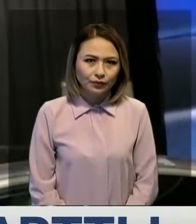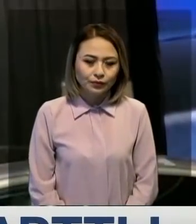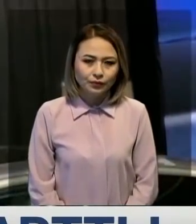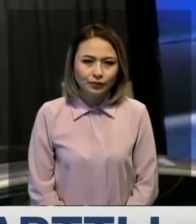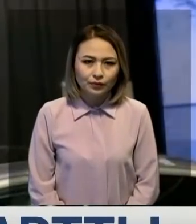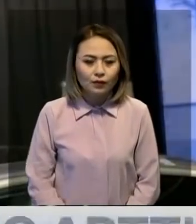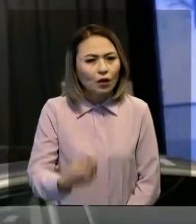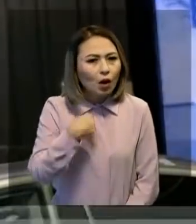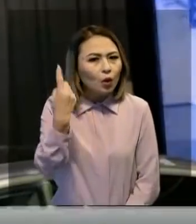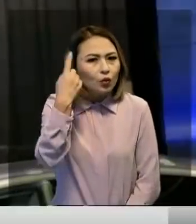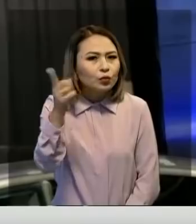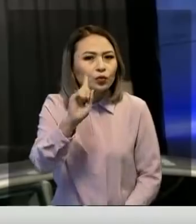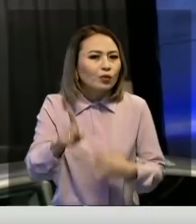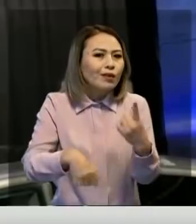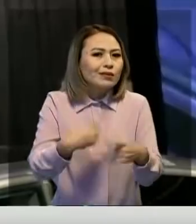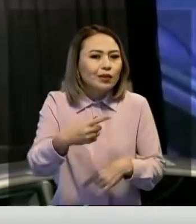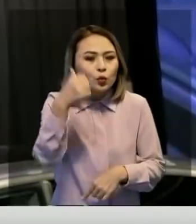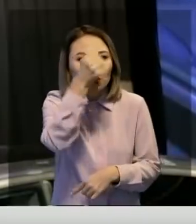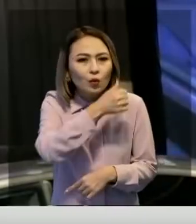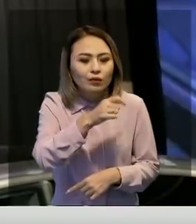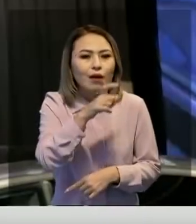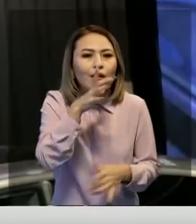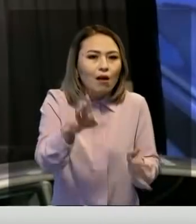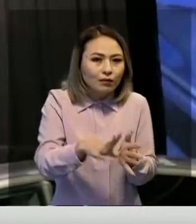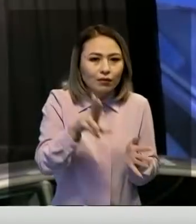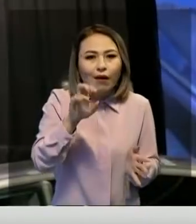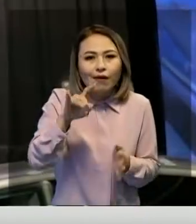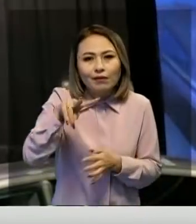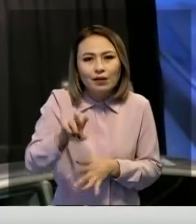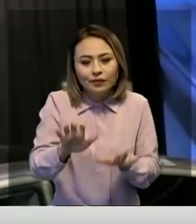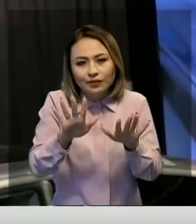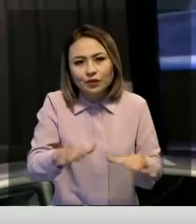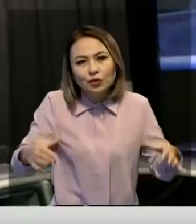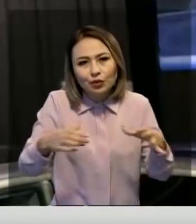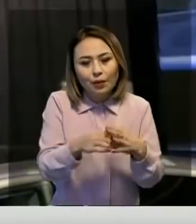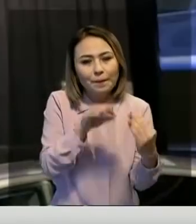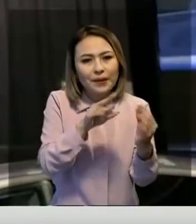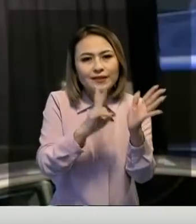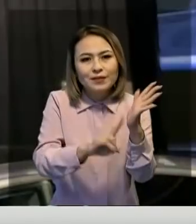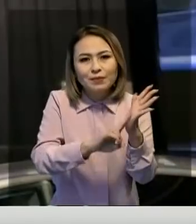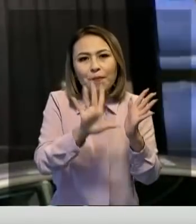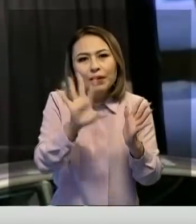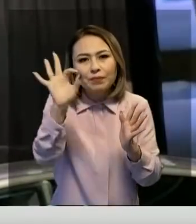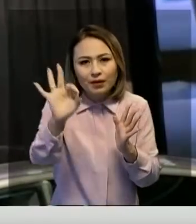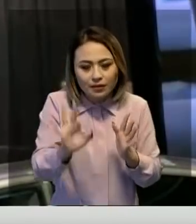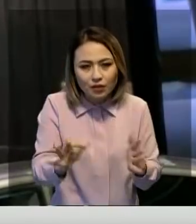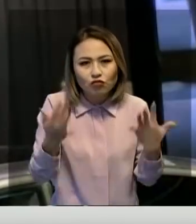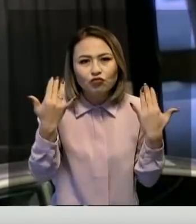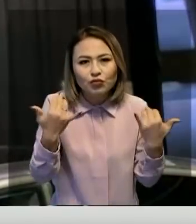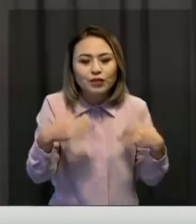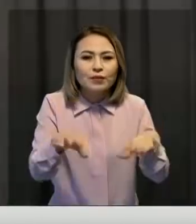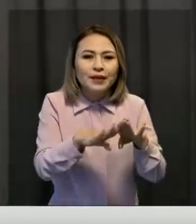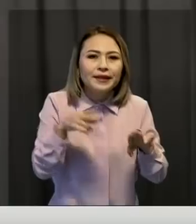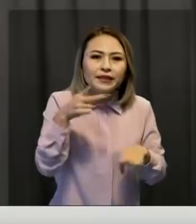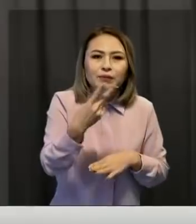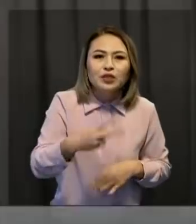Менің ойымша келесі жылы электрікарлардың үлесі жалпы сатылған көліктердің 75%-ын құрайтын шығар. Сондықтан 2025